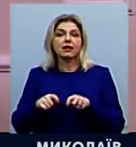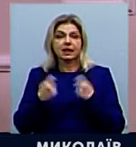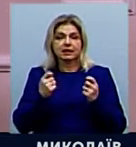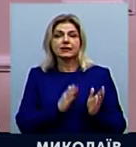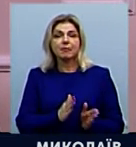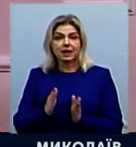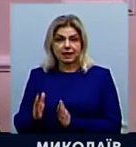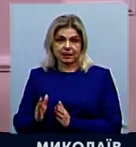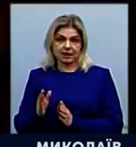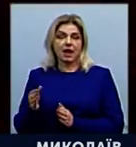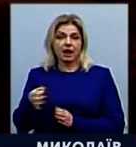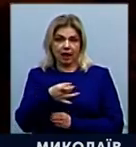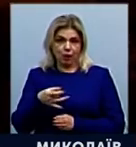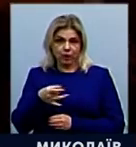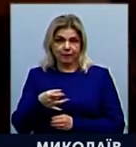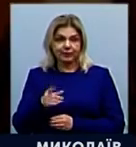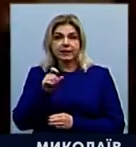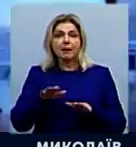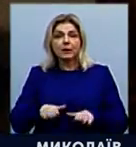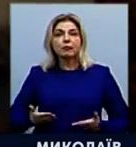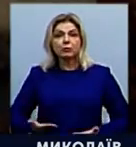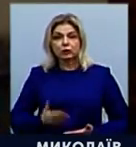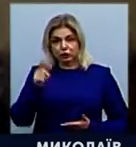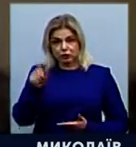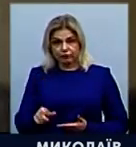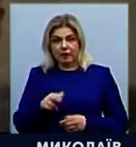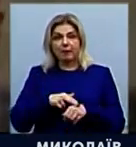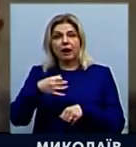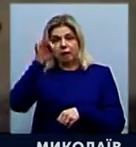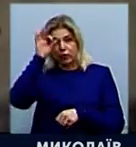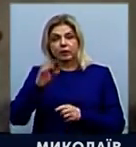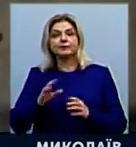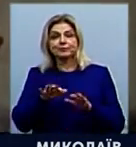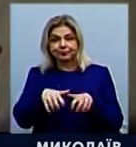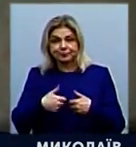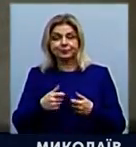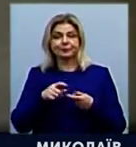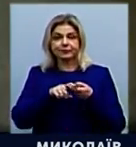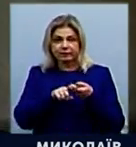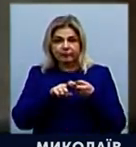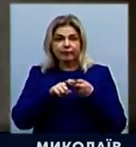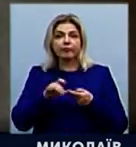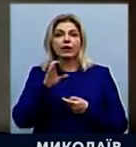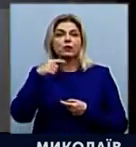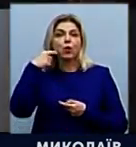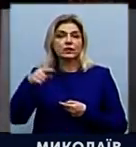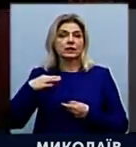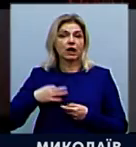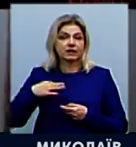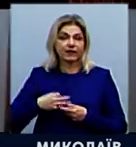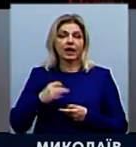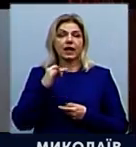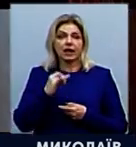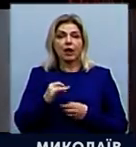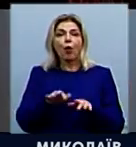ситуації у регіоні. За місцем проживання чоловіка правоохоронці вилучили засоби зв'язку з російськими розвідниками, комп